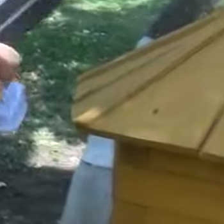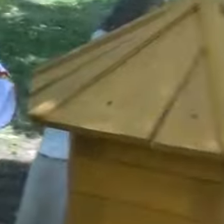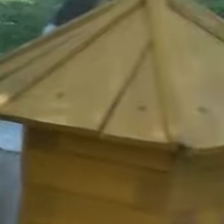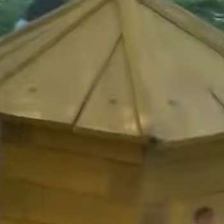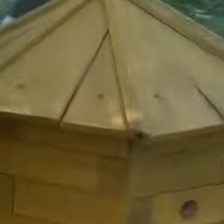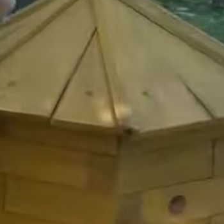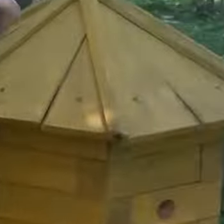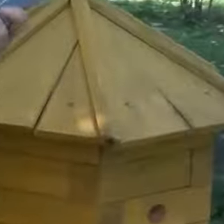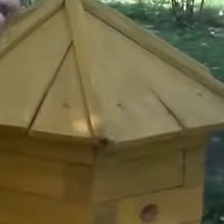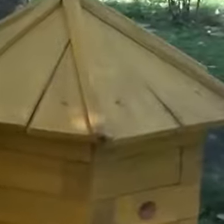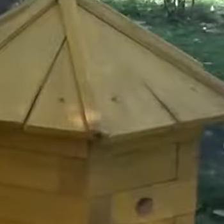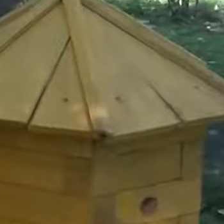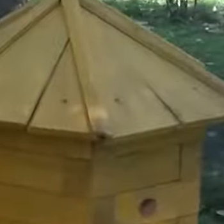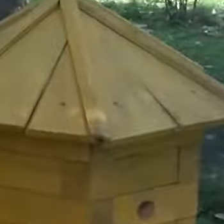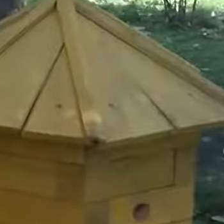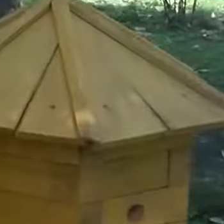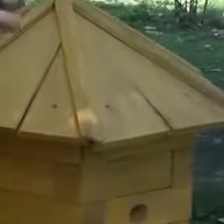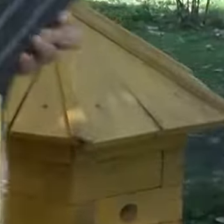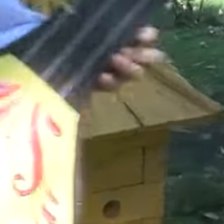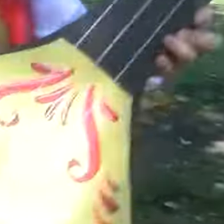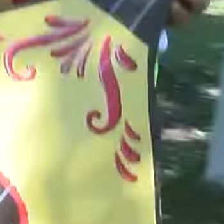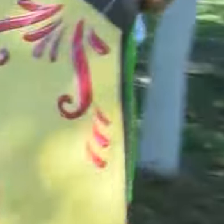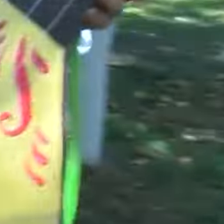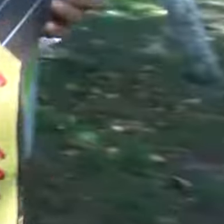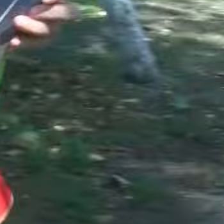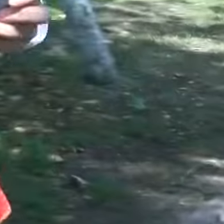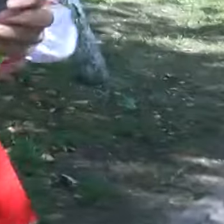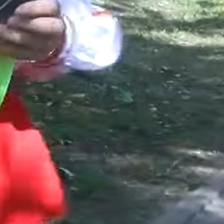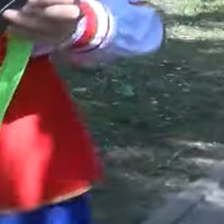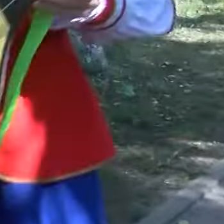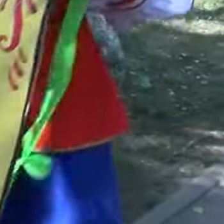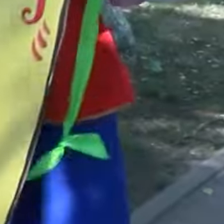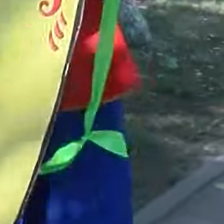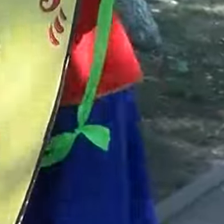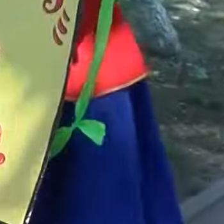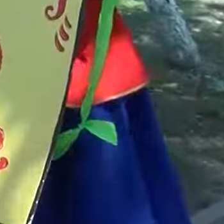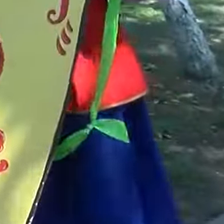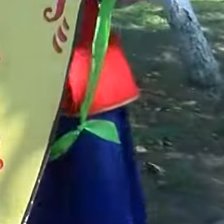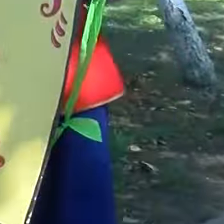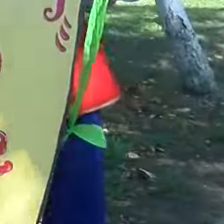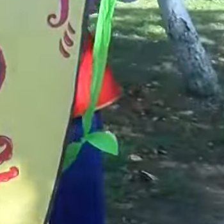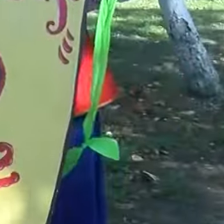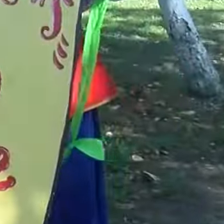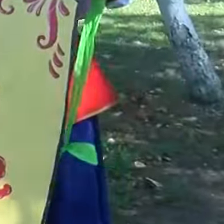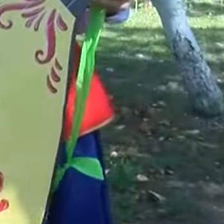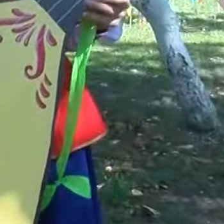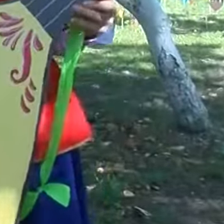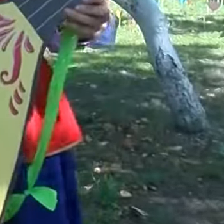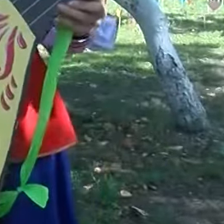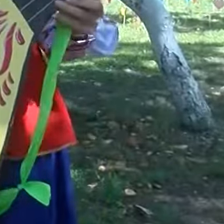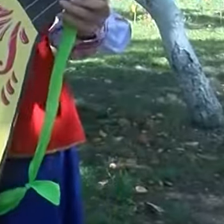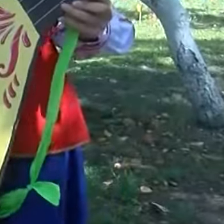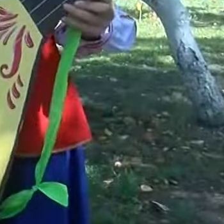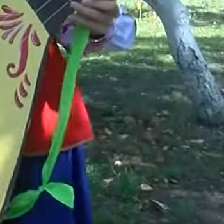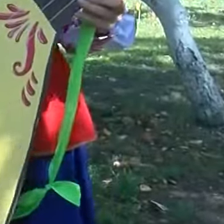Новоголоское сельское поселение Красненского района. И эта наша фотозона посвящена нашему краю в первую очередь.